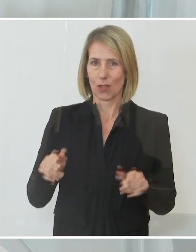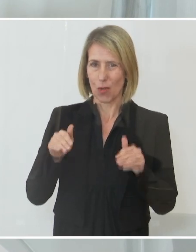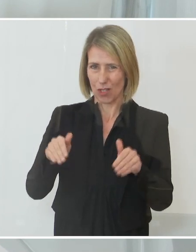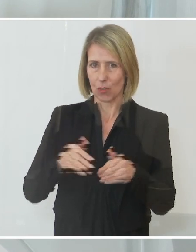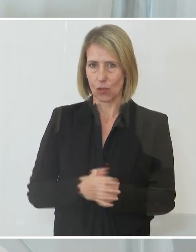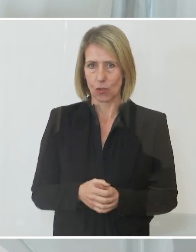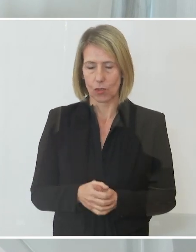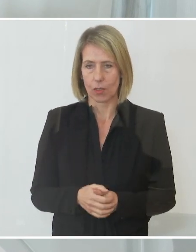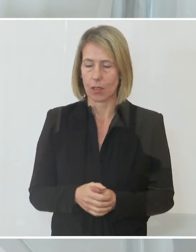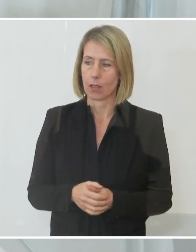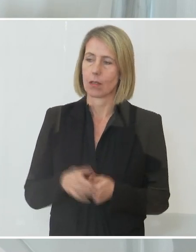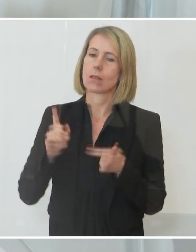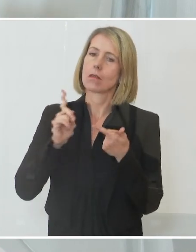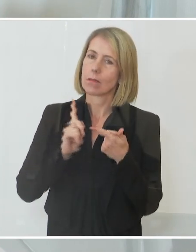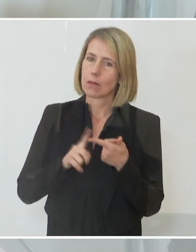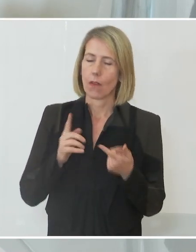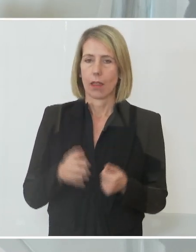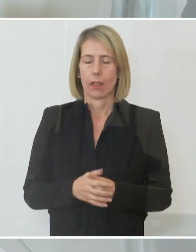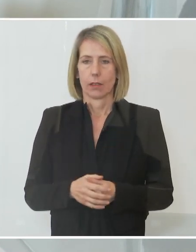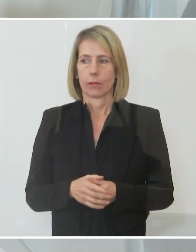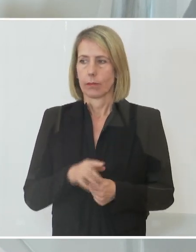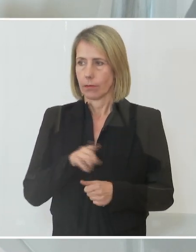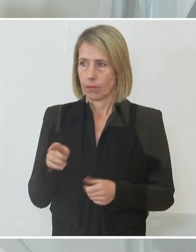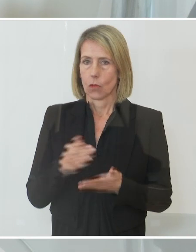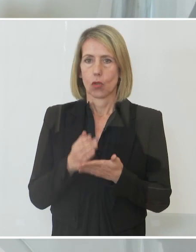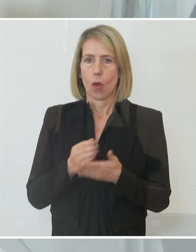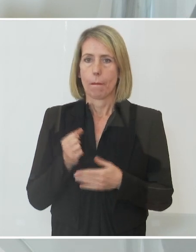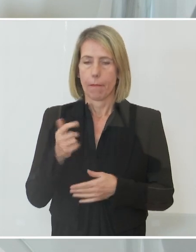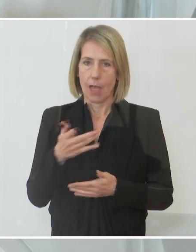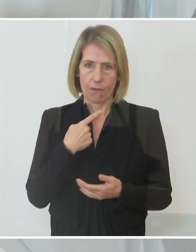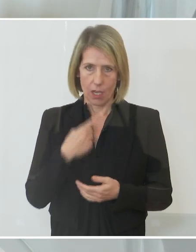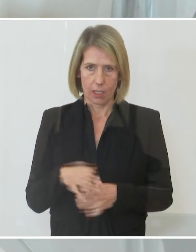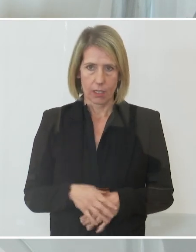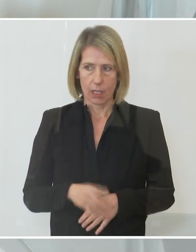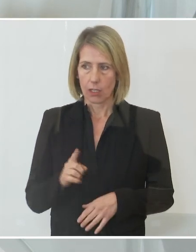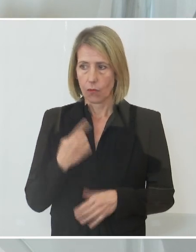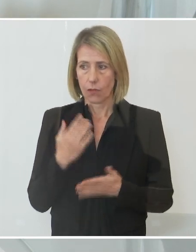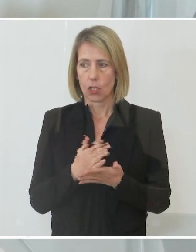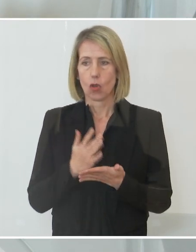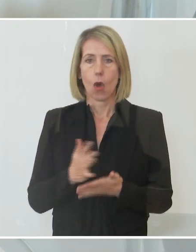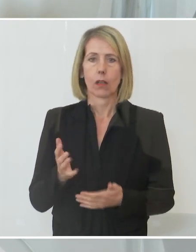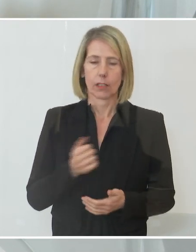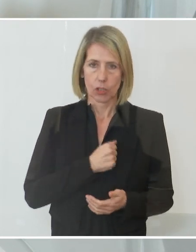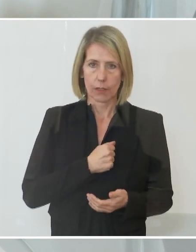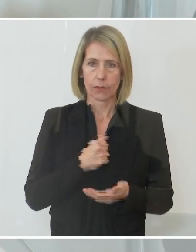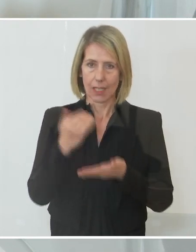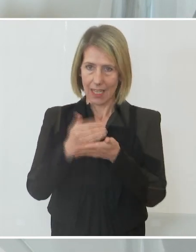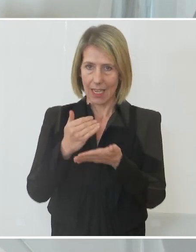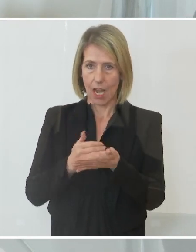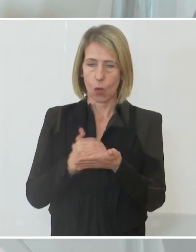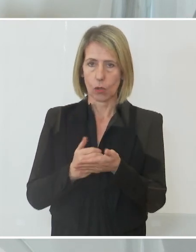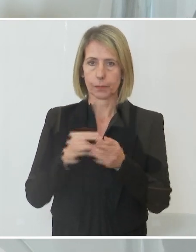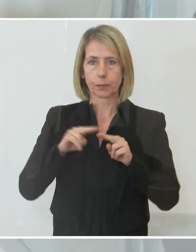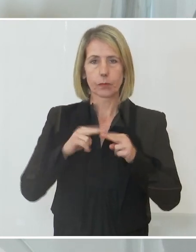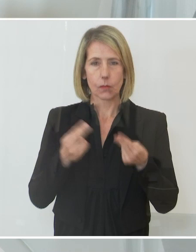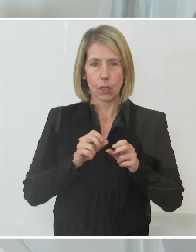Das andere ist, dass wir, und das wurde hier jetzt schon auch mehrfach gesagt, es geschafft haben, eine Regelung bundesweit aus